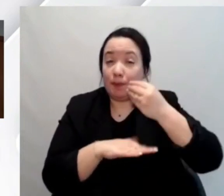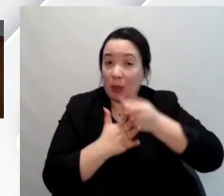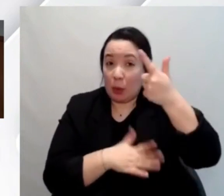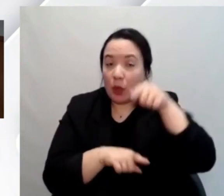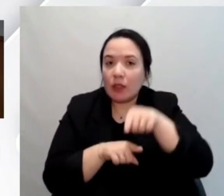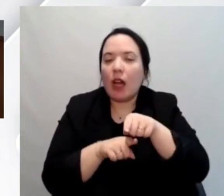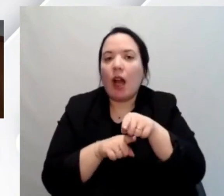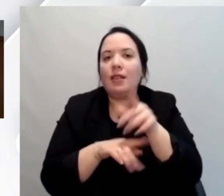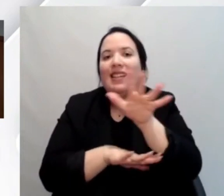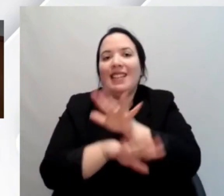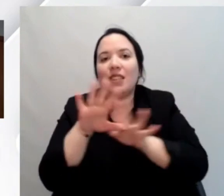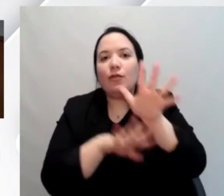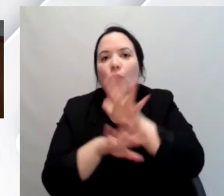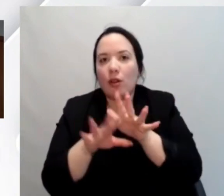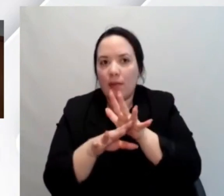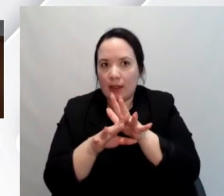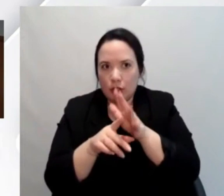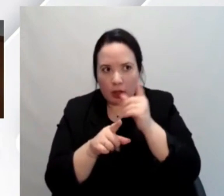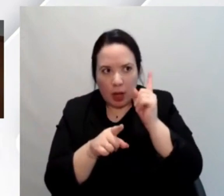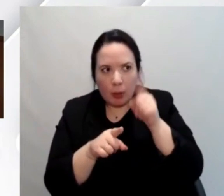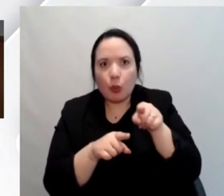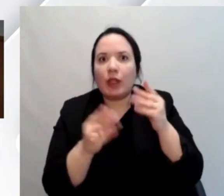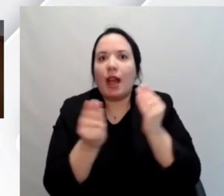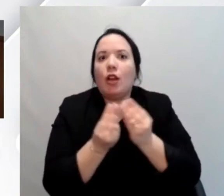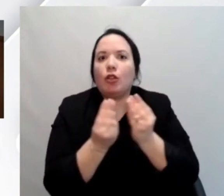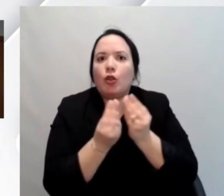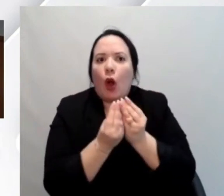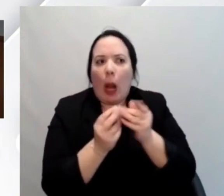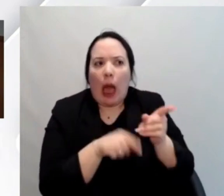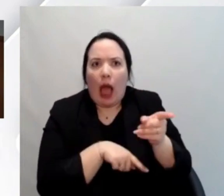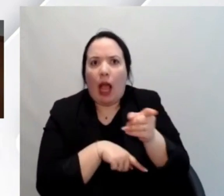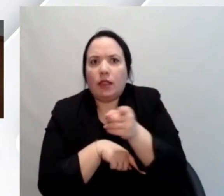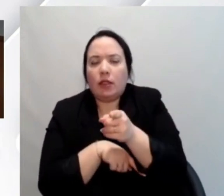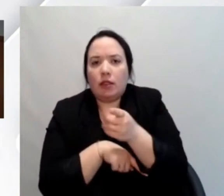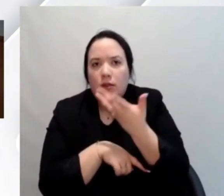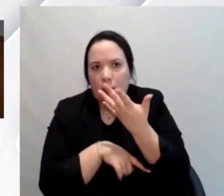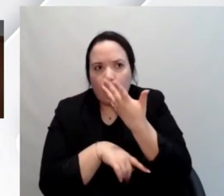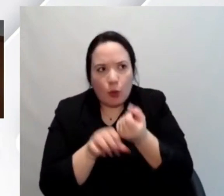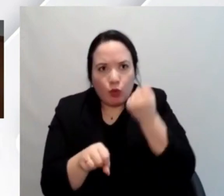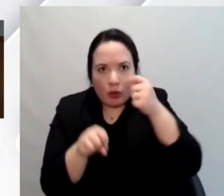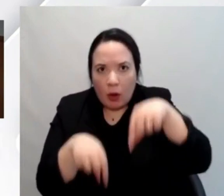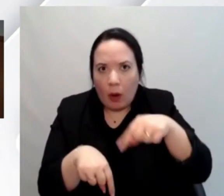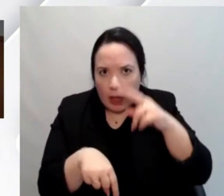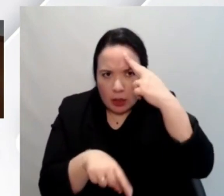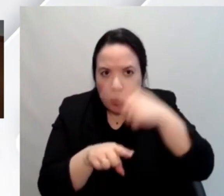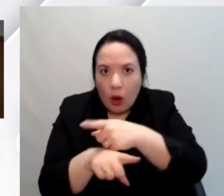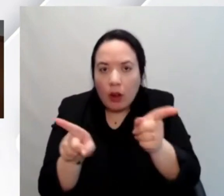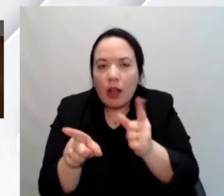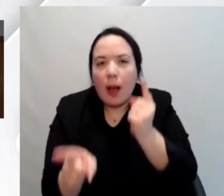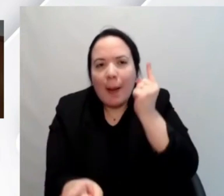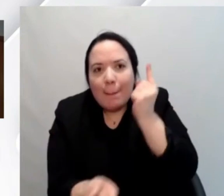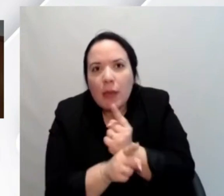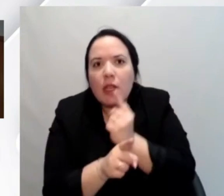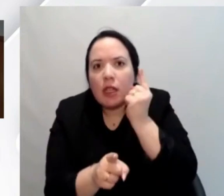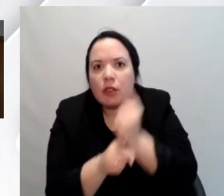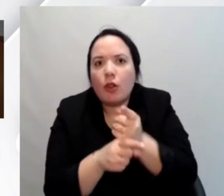fare un'informazione anche per i colleghi che magari abbiamo anzi ne approfitto per ricordarlo abbiamo un estremo bisogno di